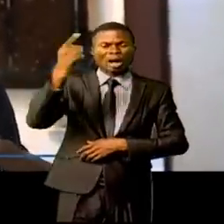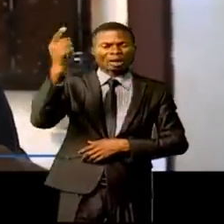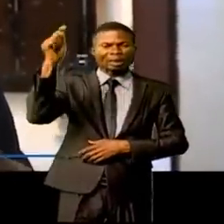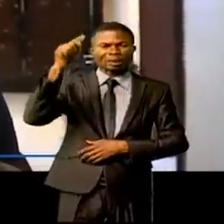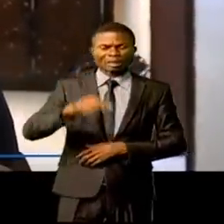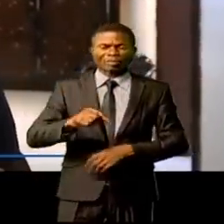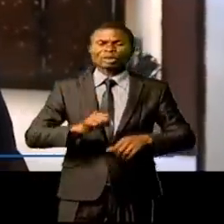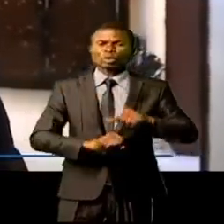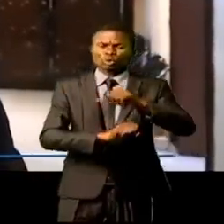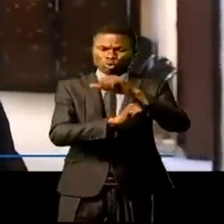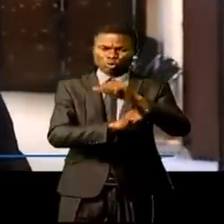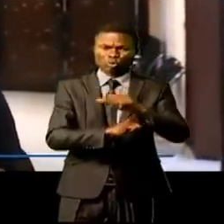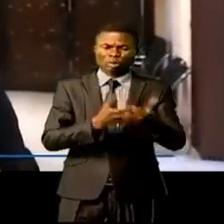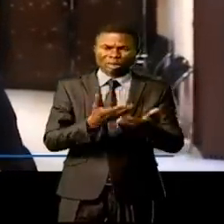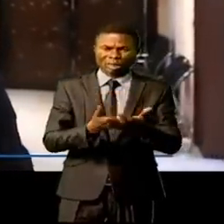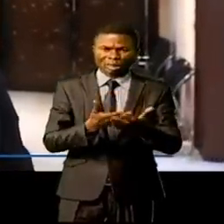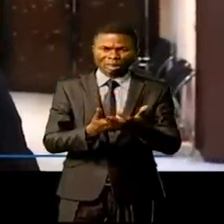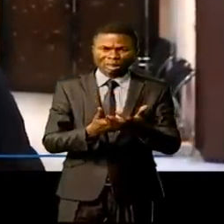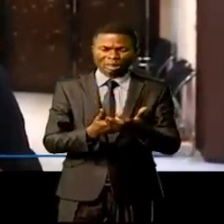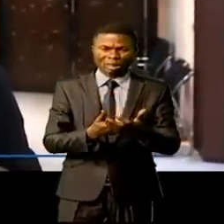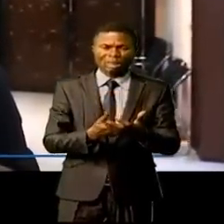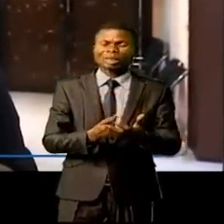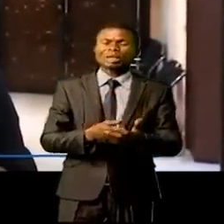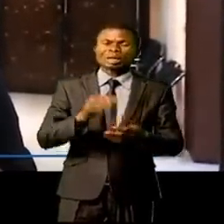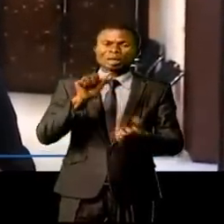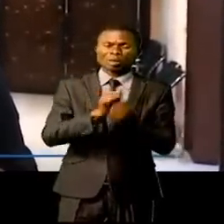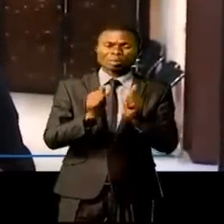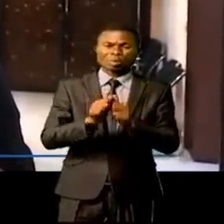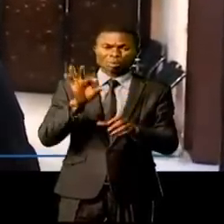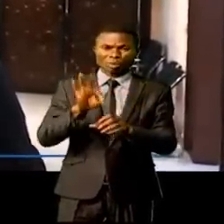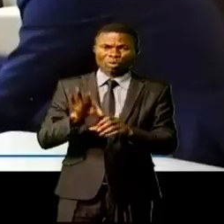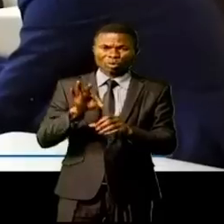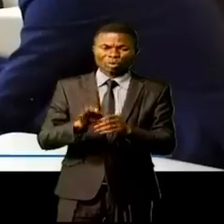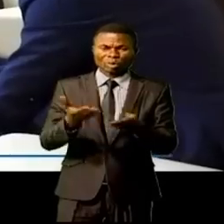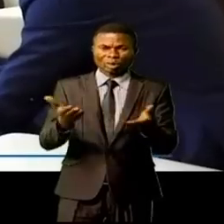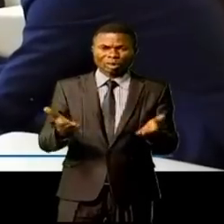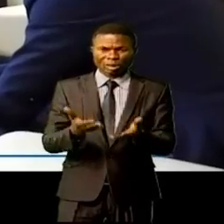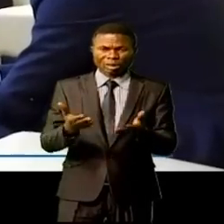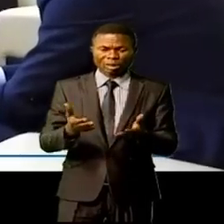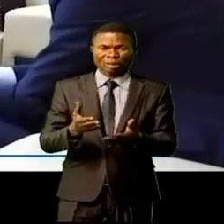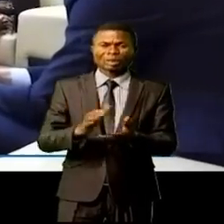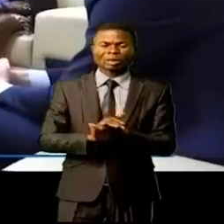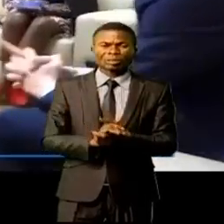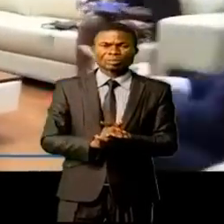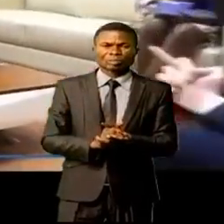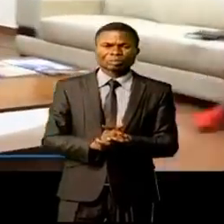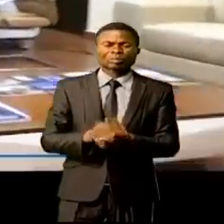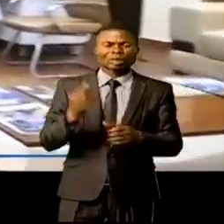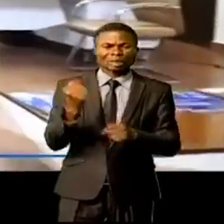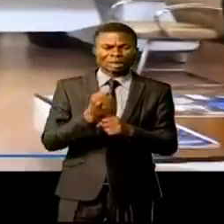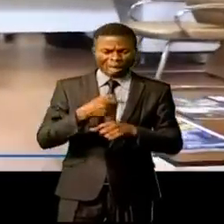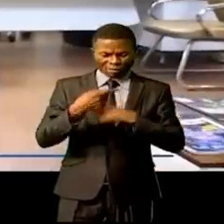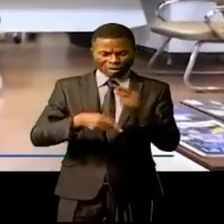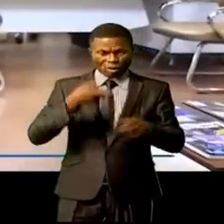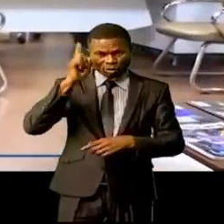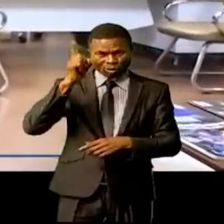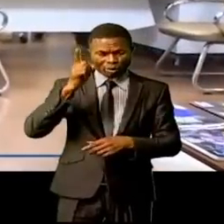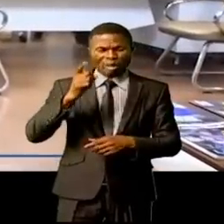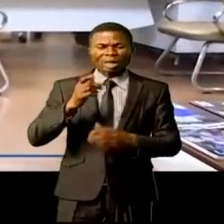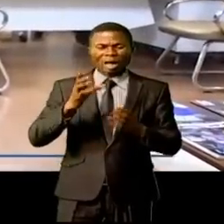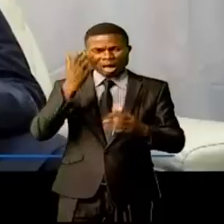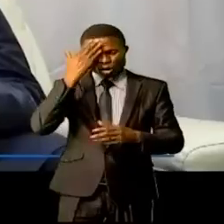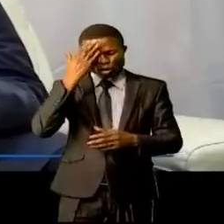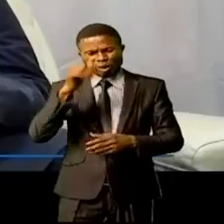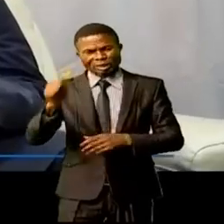à prier et accompagner ce processus, c'était un premier rendez-vous de travail pour d'abord faire connaissance et